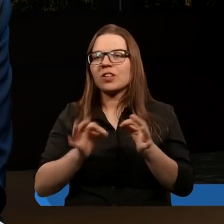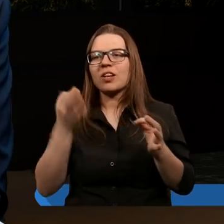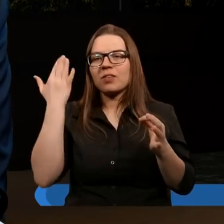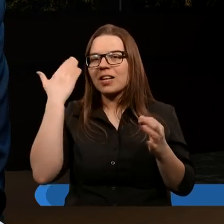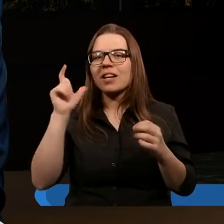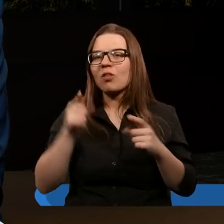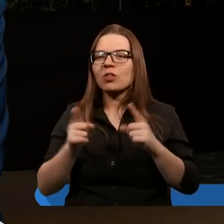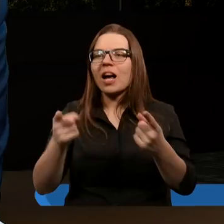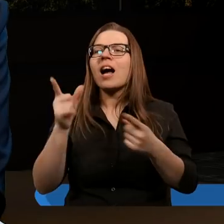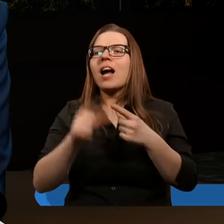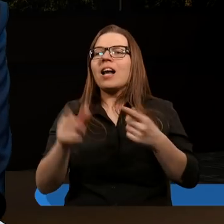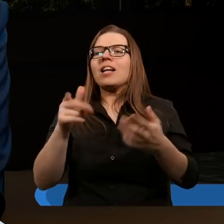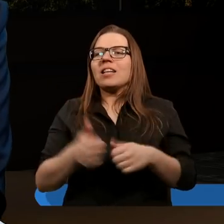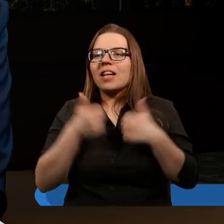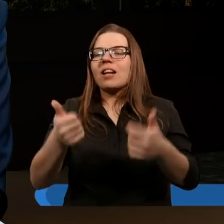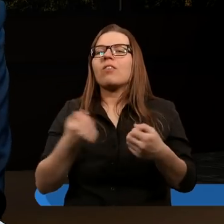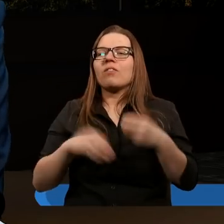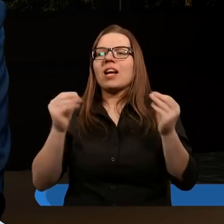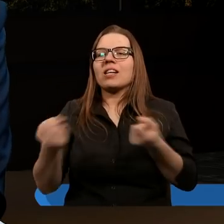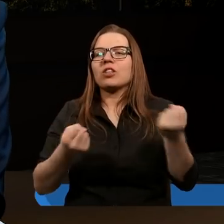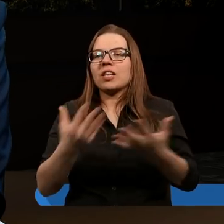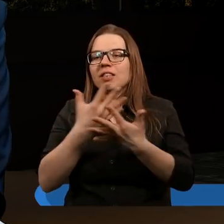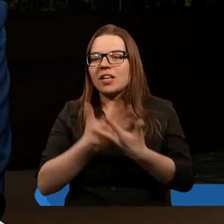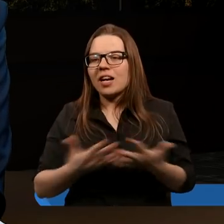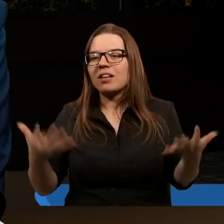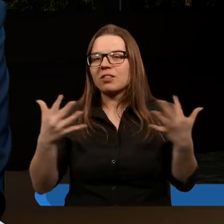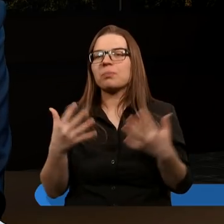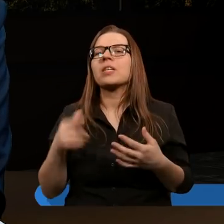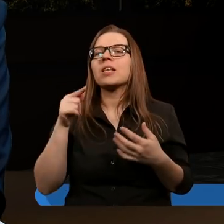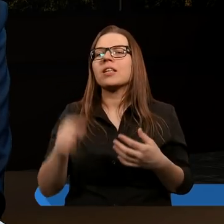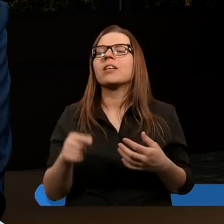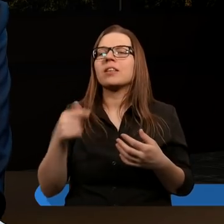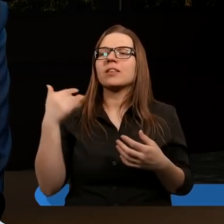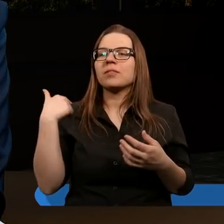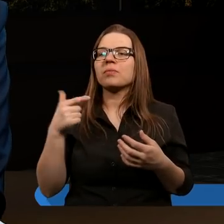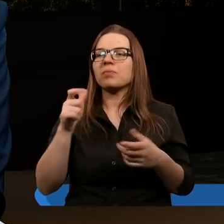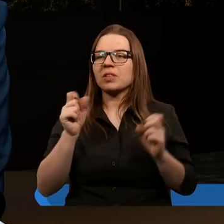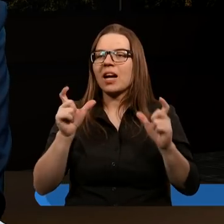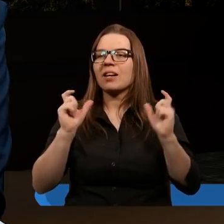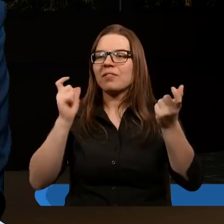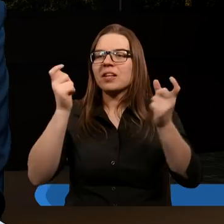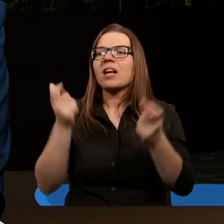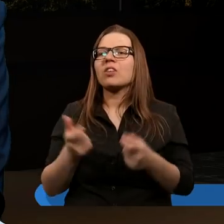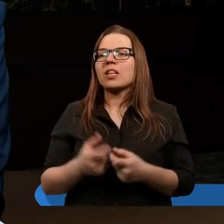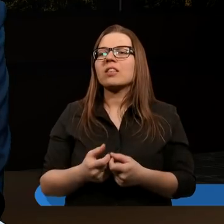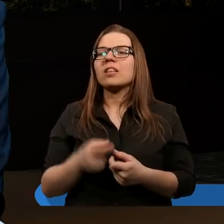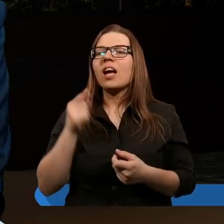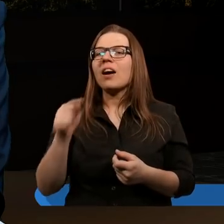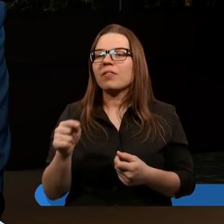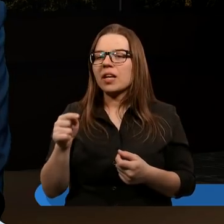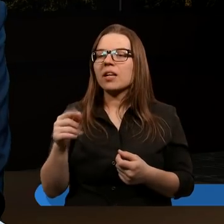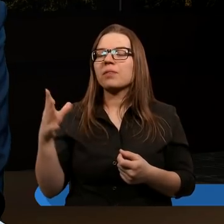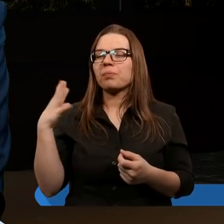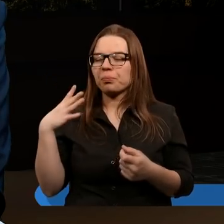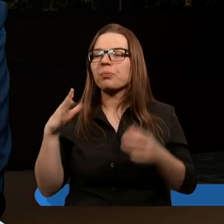nie znam, co się działo, no ale następuje wielkie trzęsienie ziemi. Nie zawsze historycy odnotowywali takie wydarzenia, natomiast wtedy